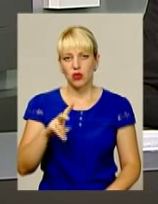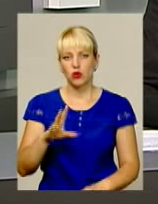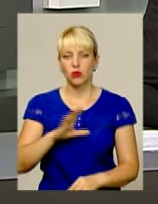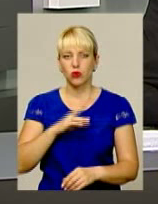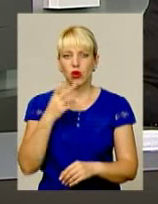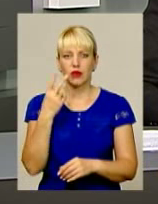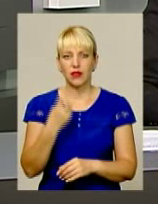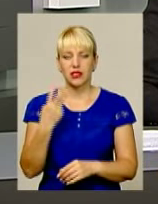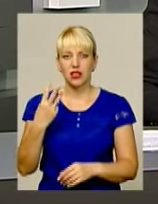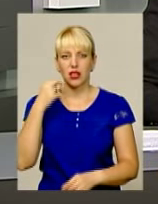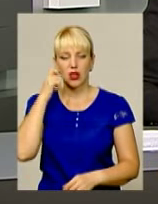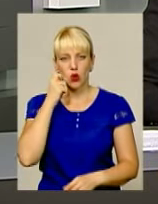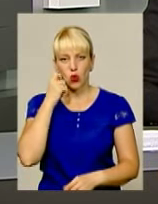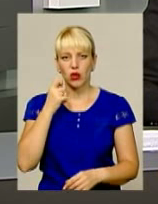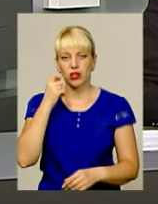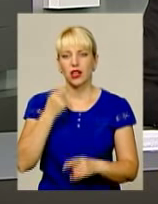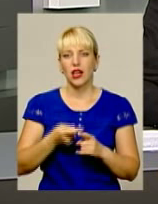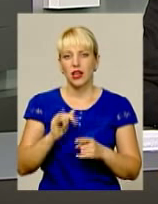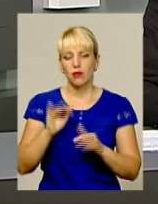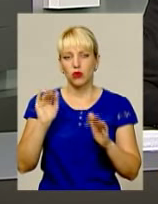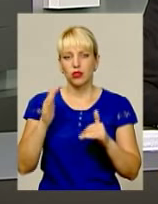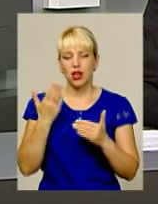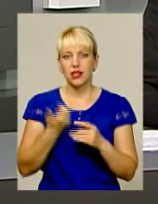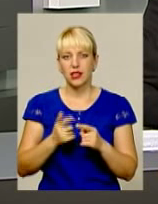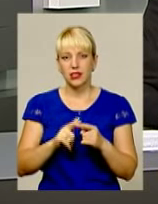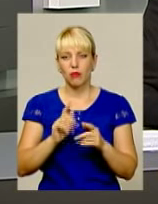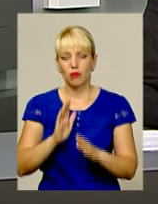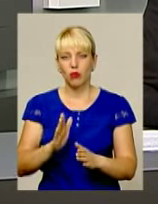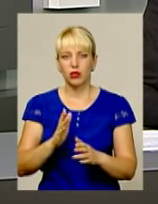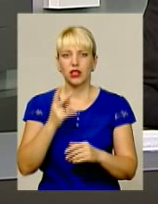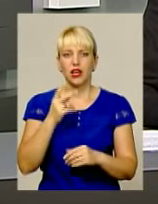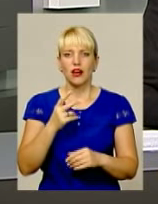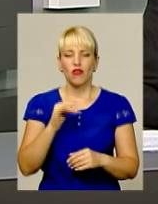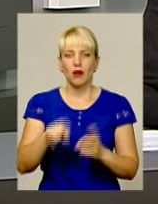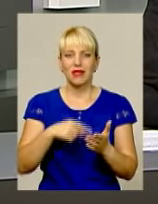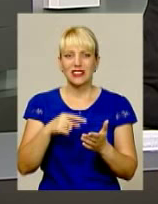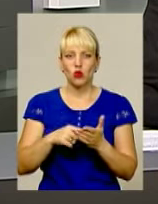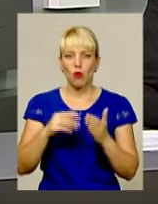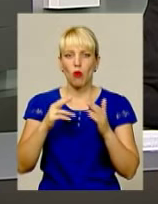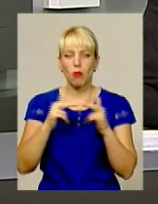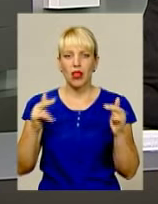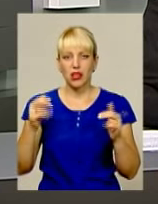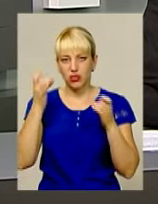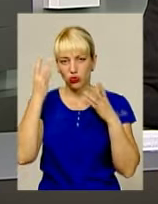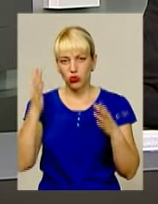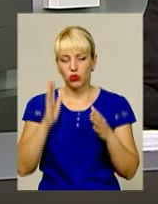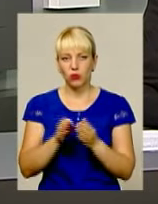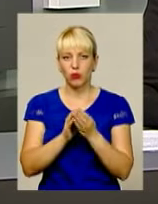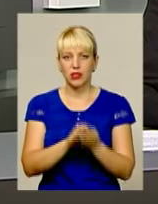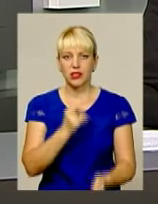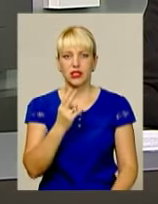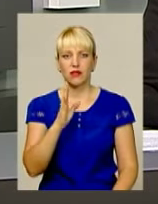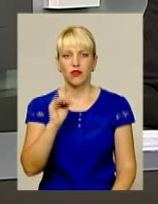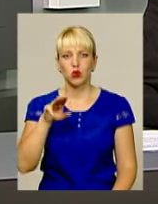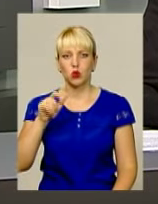роки. Прощанні з героєм відбудеться завтра, 2 вересня, в міському палаці культури. А поховають Романа Власюка в селі Цвітоха